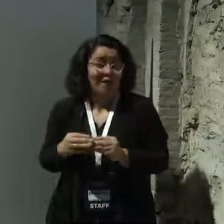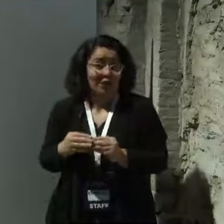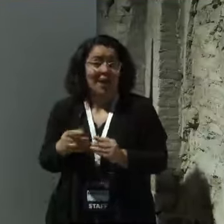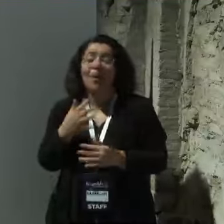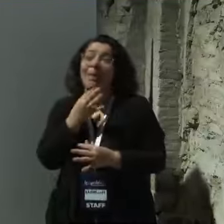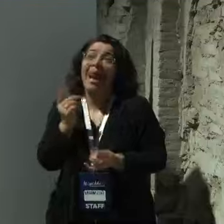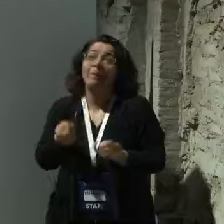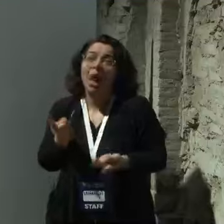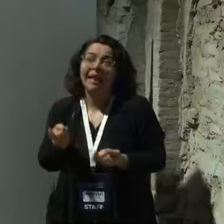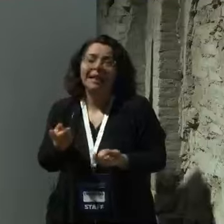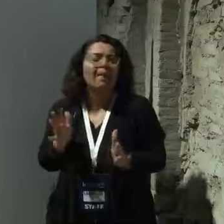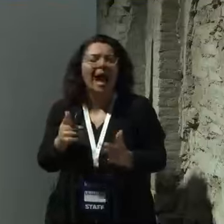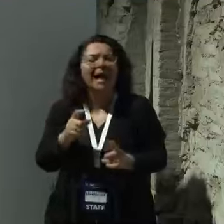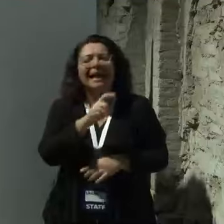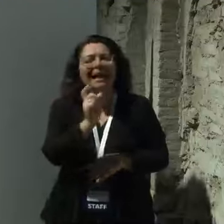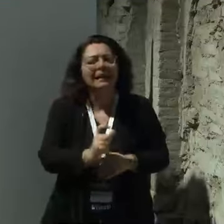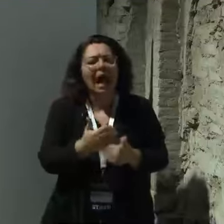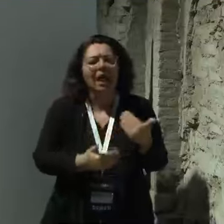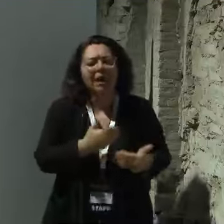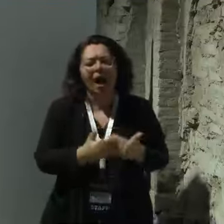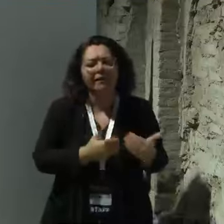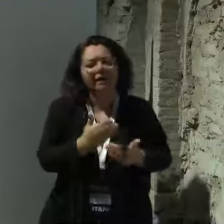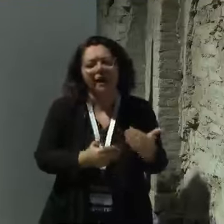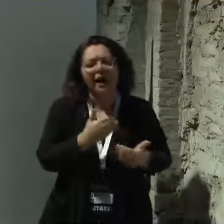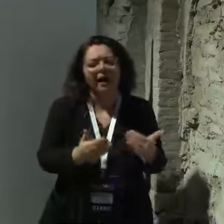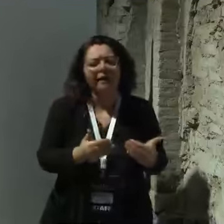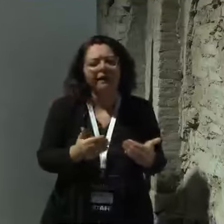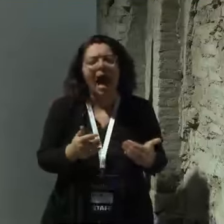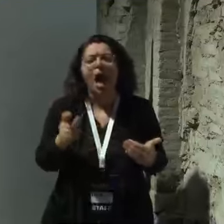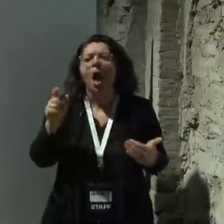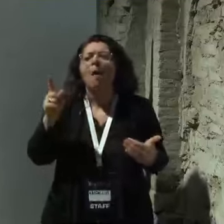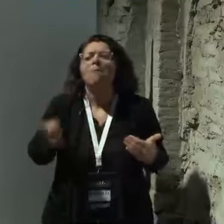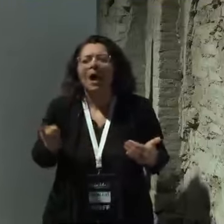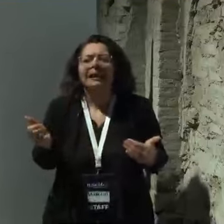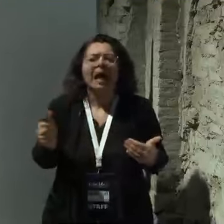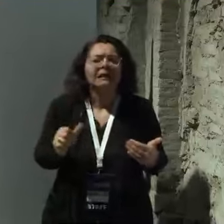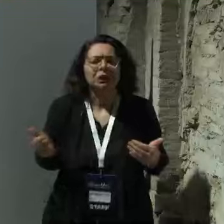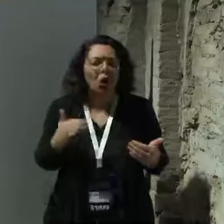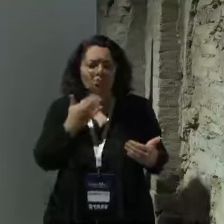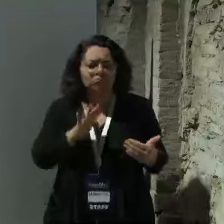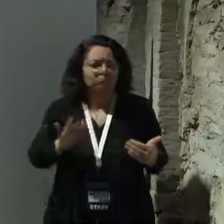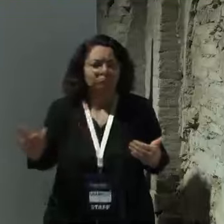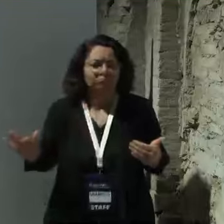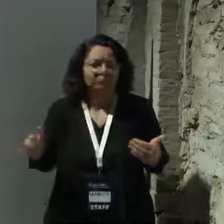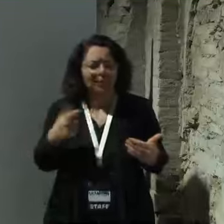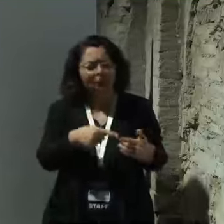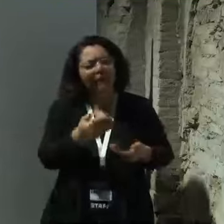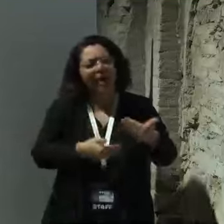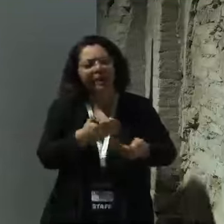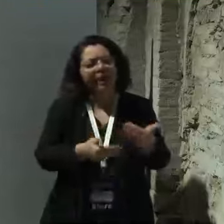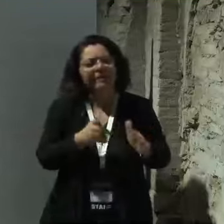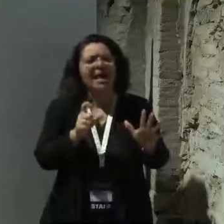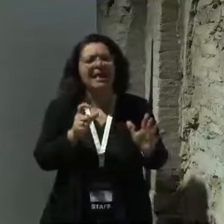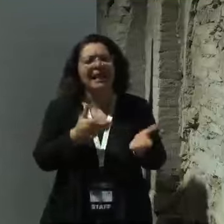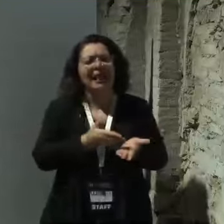nonostante la politica l'Italia è diventata la settima economia del mondo con 68 governi diversi in 70 anni circa l'Italia